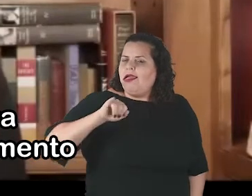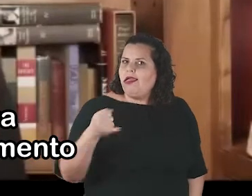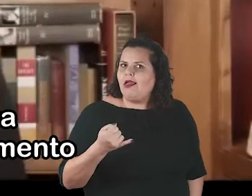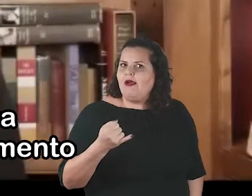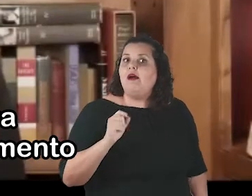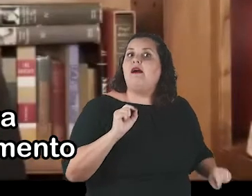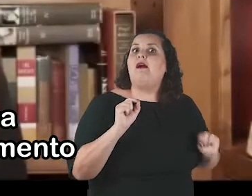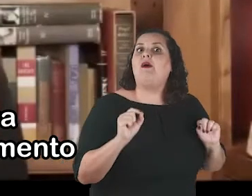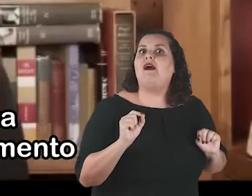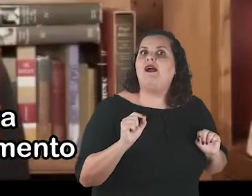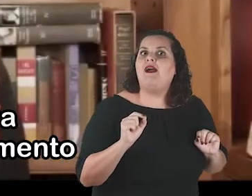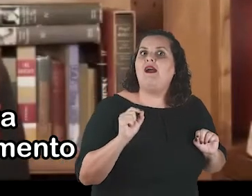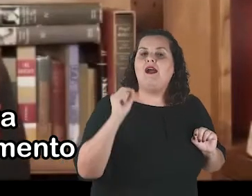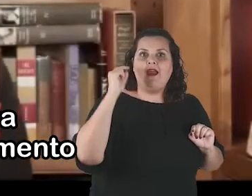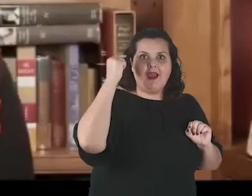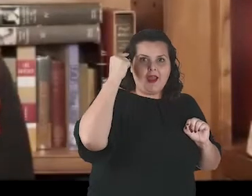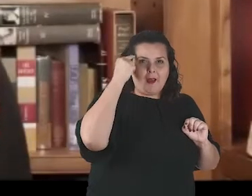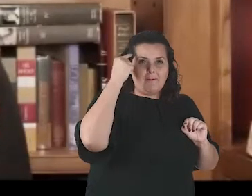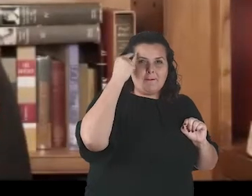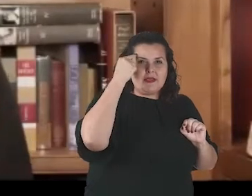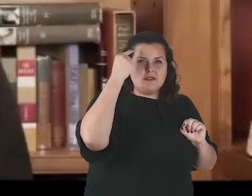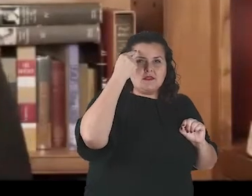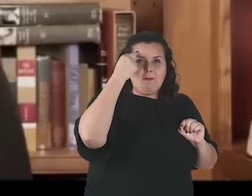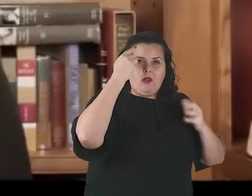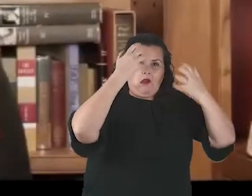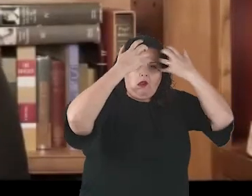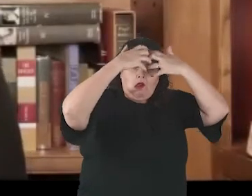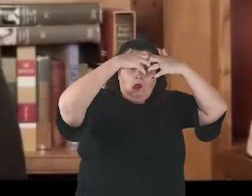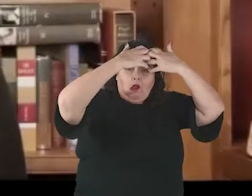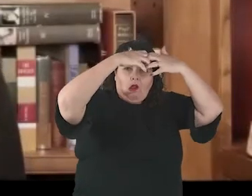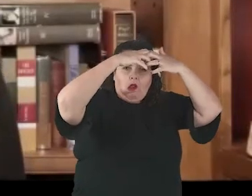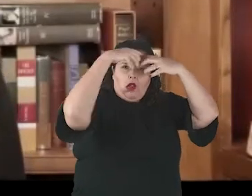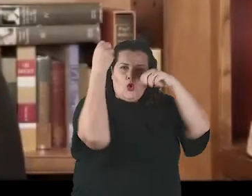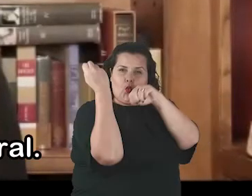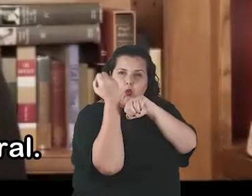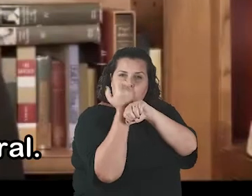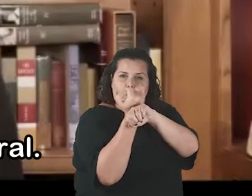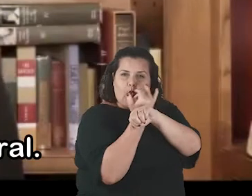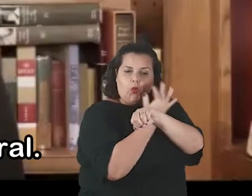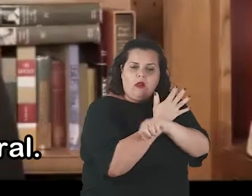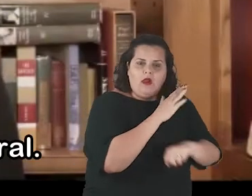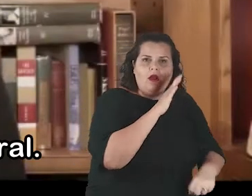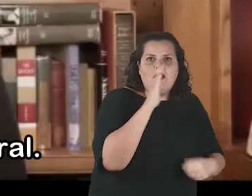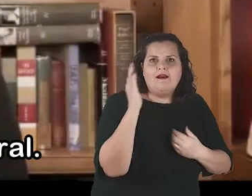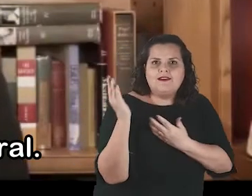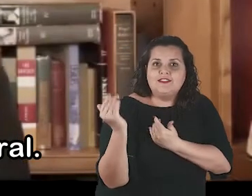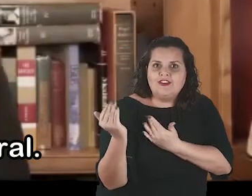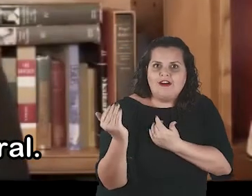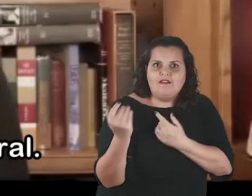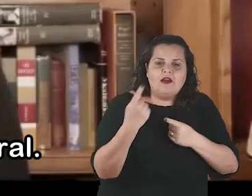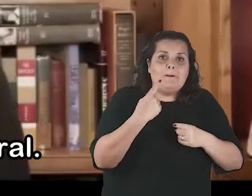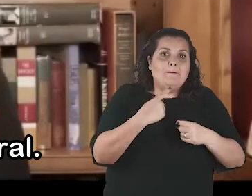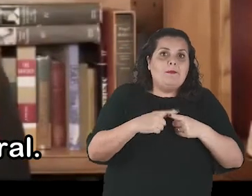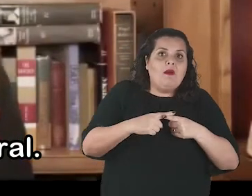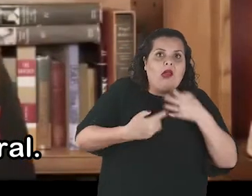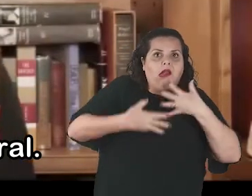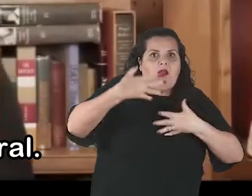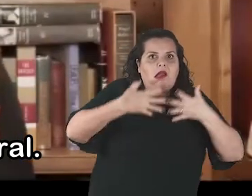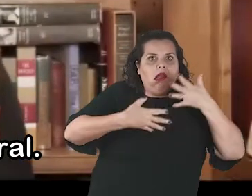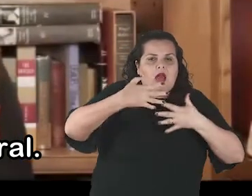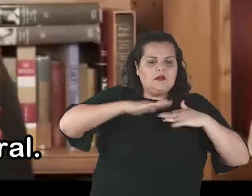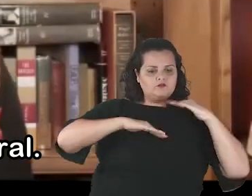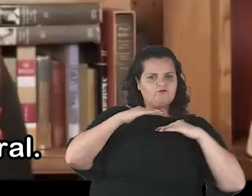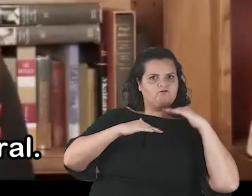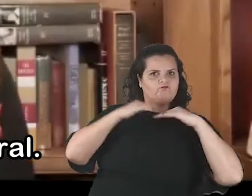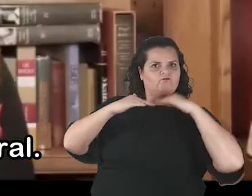critical developmental processes that build individual identity, inner resources, voice, and